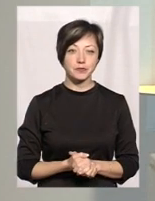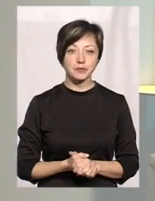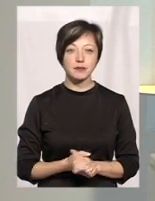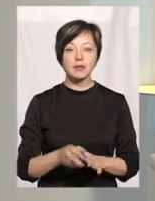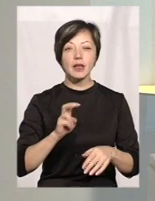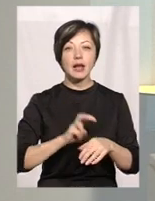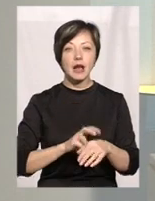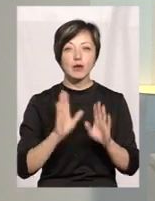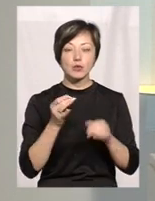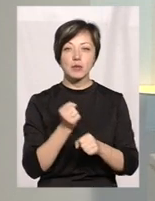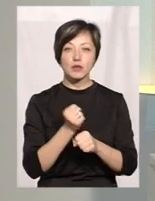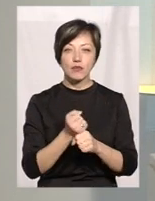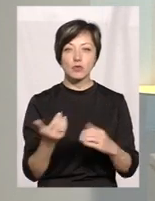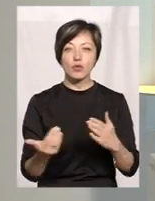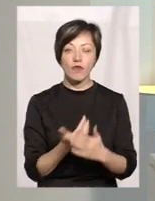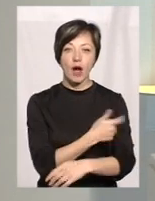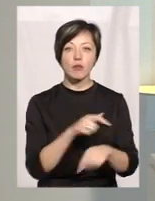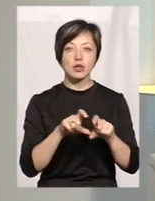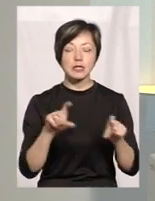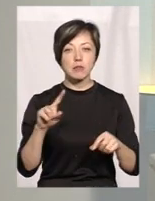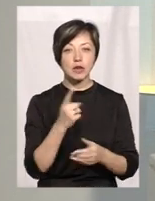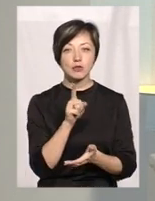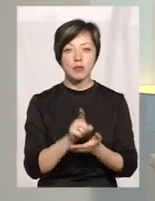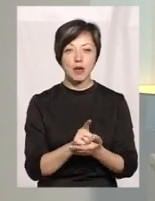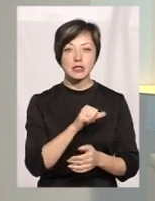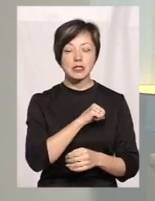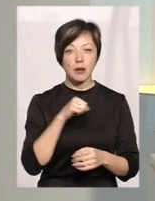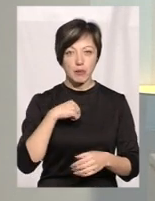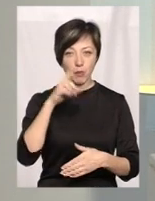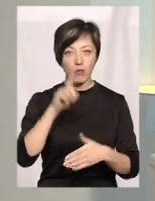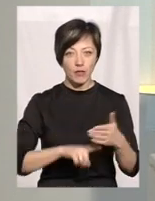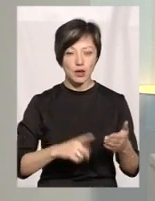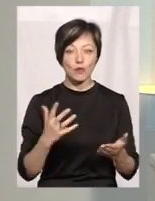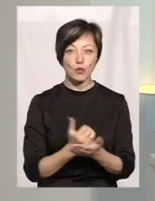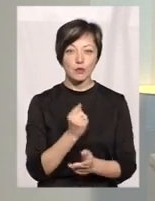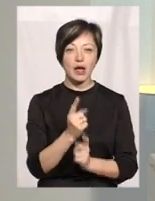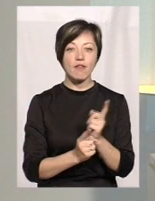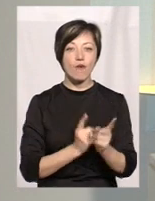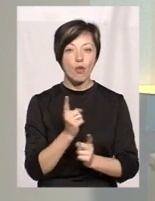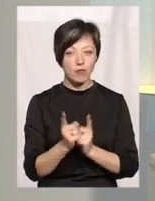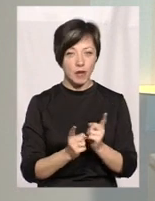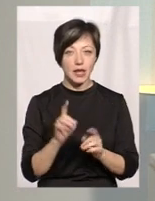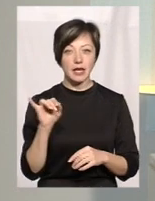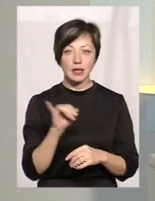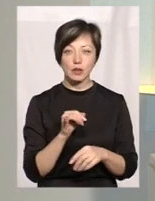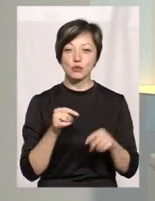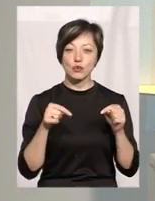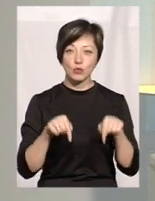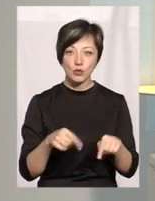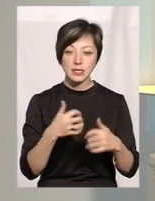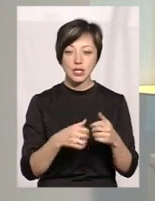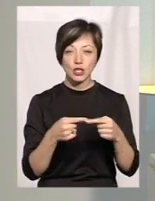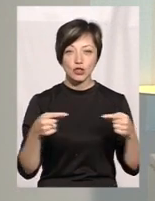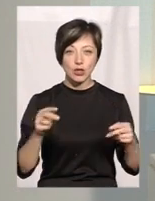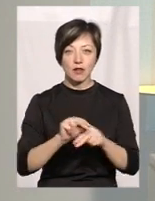лікарі, які будуть працювати у нових амбулаторіях, спершу мають самі повірити в успіх реформи. І цьому серед